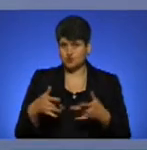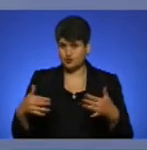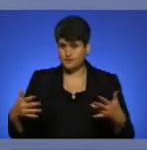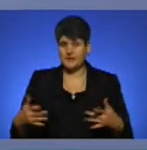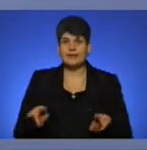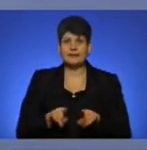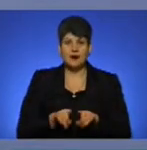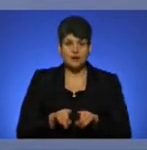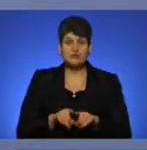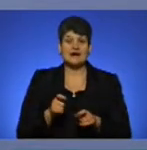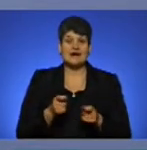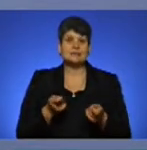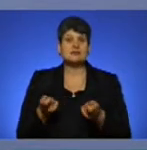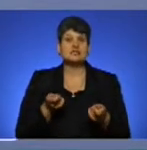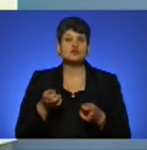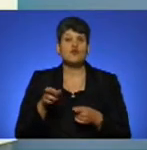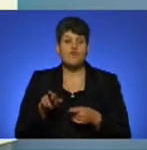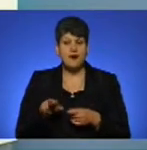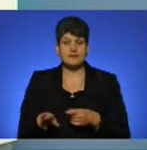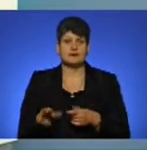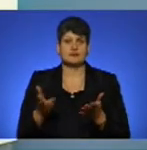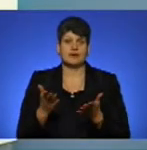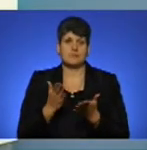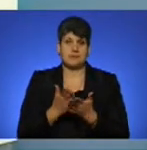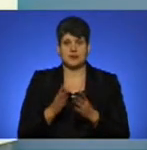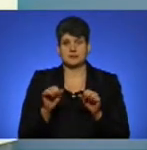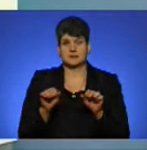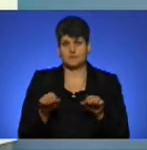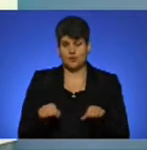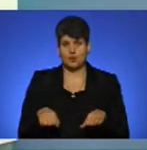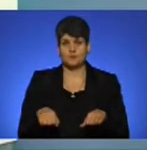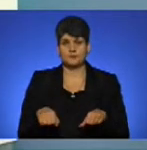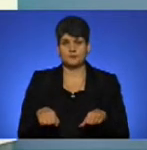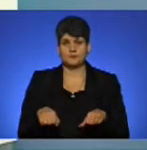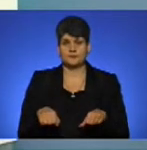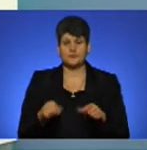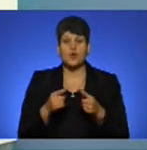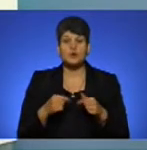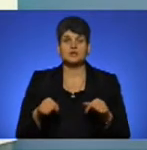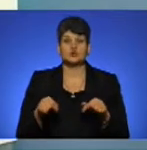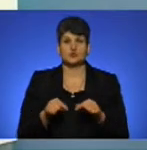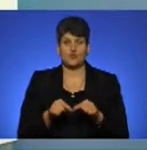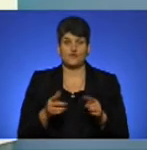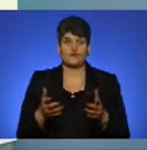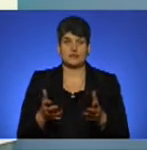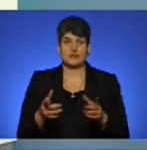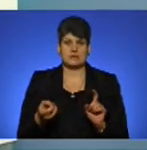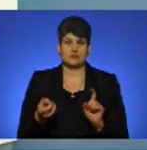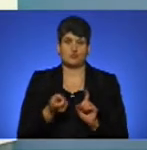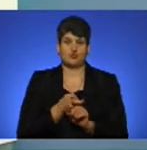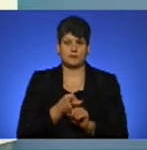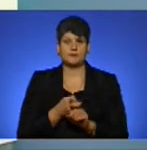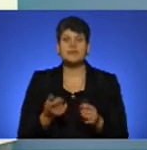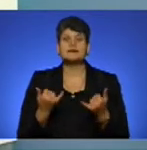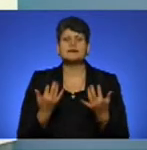адміністрування, який має змогу організовувати власне сполучення. А